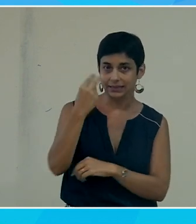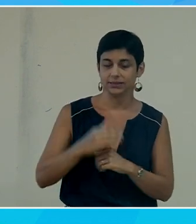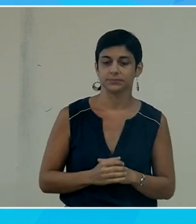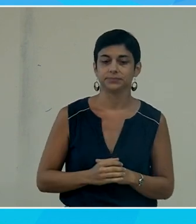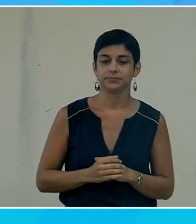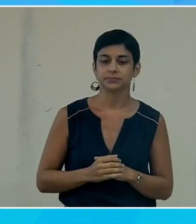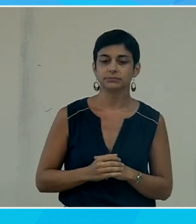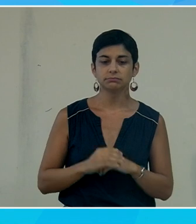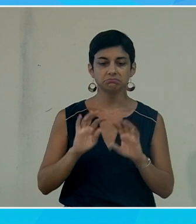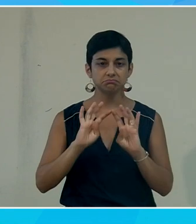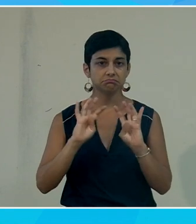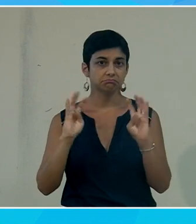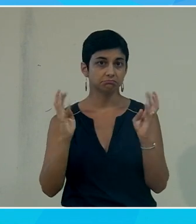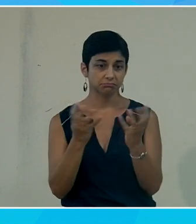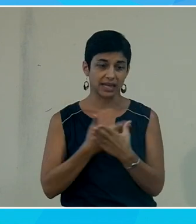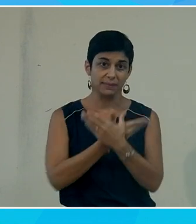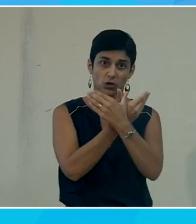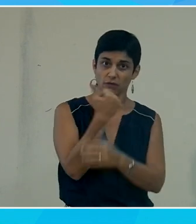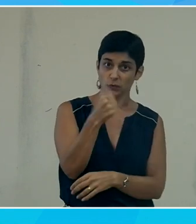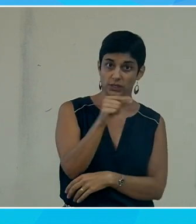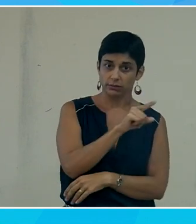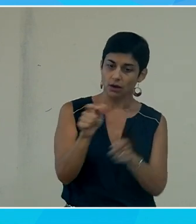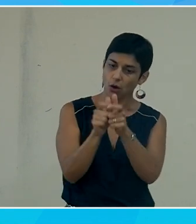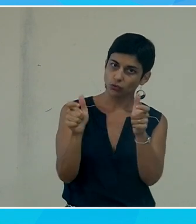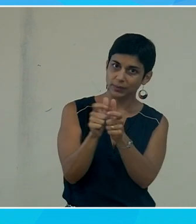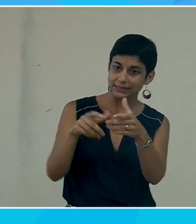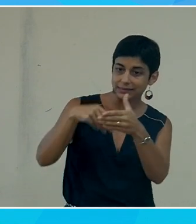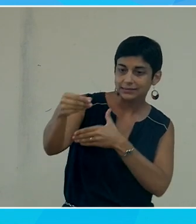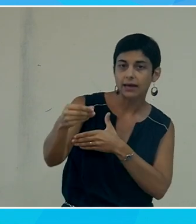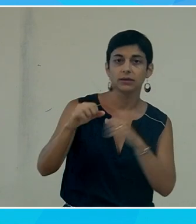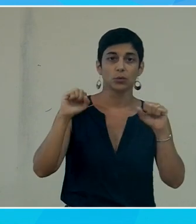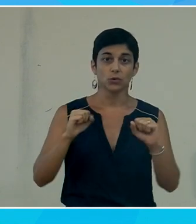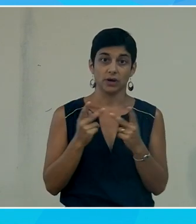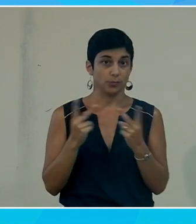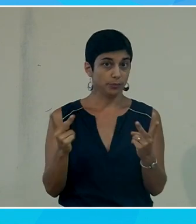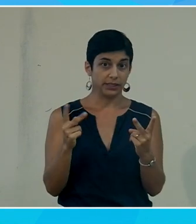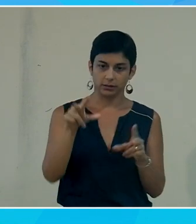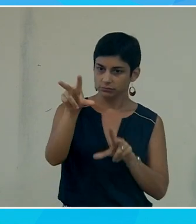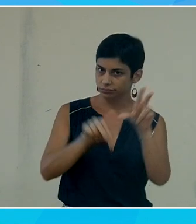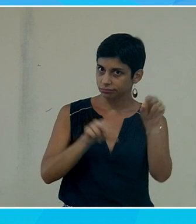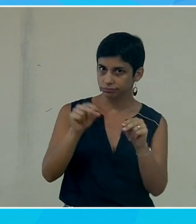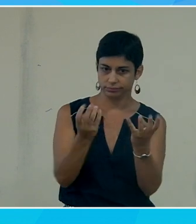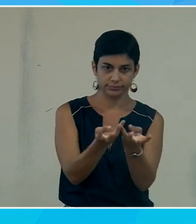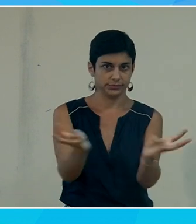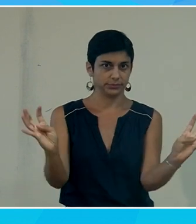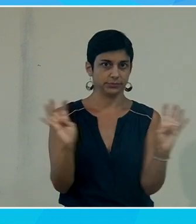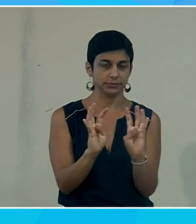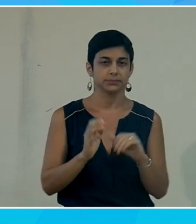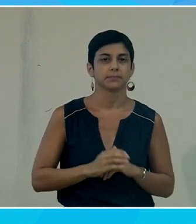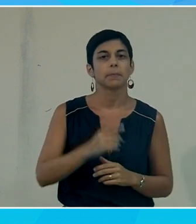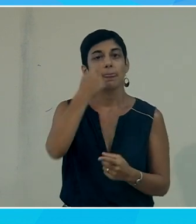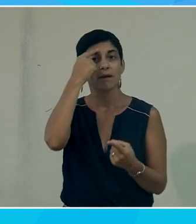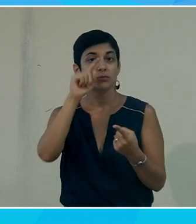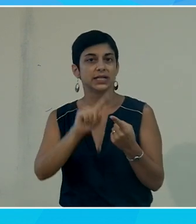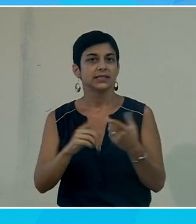pas uniquement des gens de Microsoft avec des sociétés externes avec des pouvoirs publics avec beaucoup de champs pour pouvoir justement